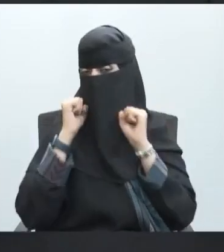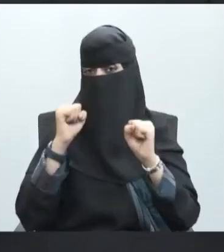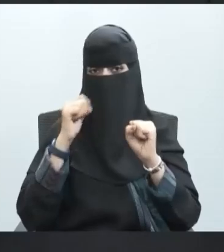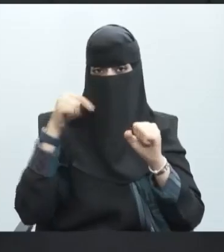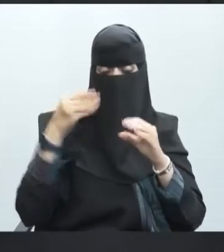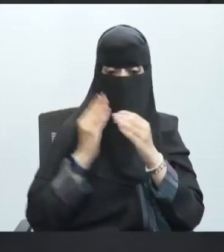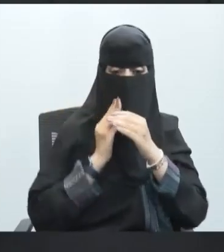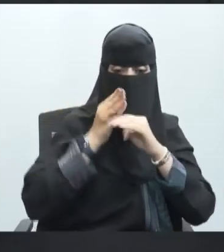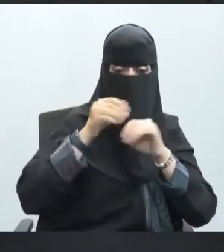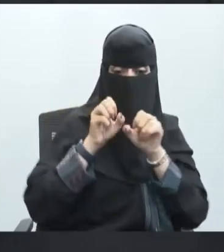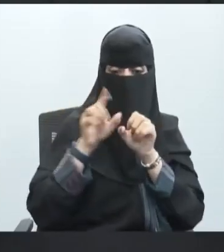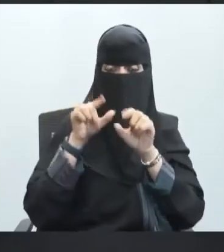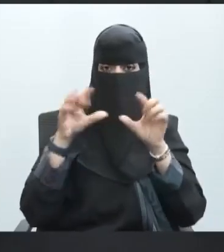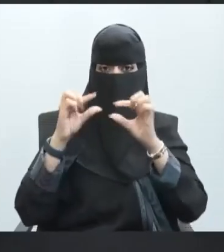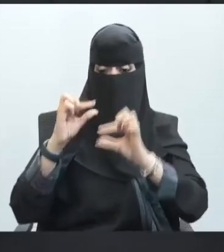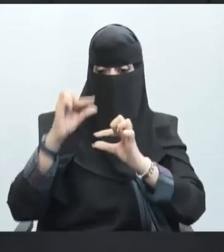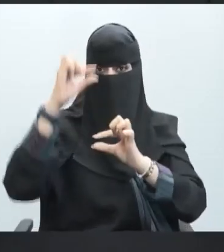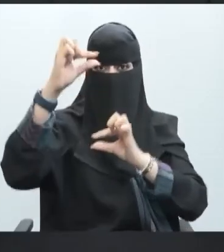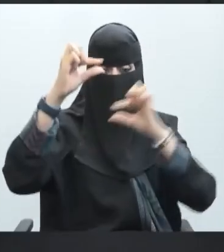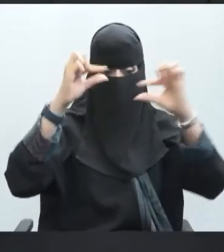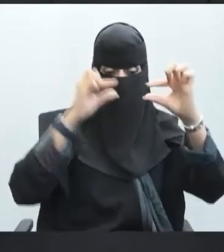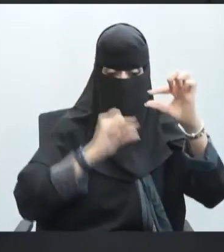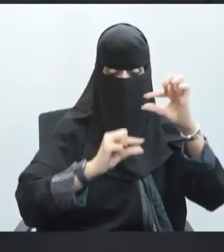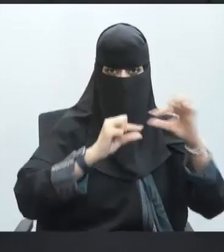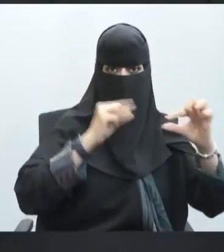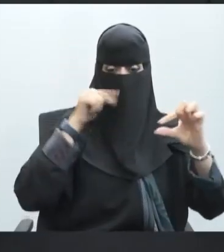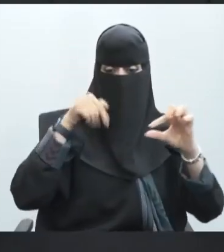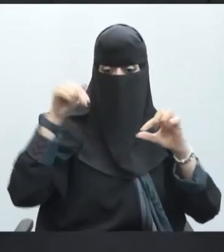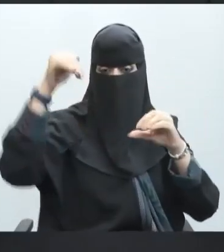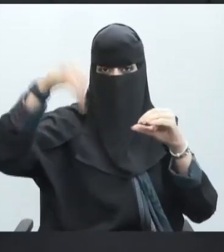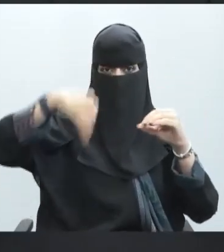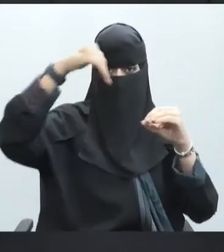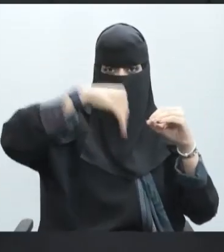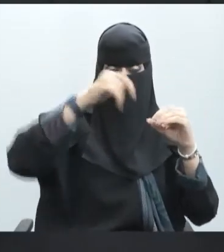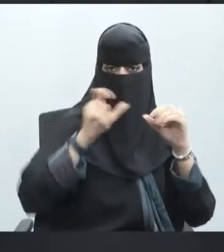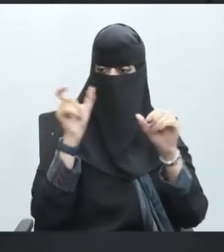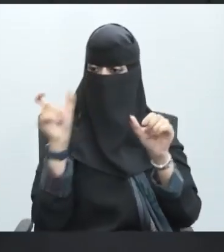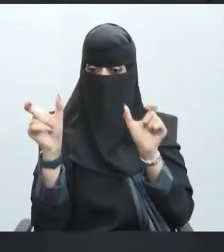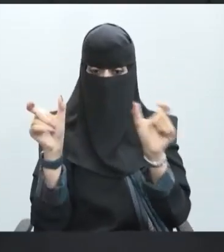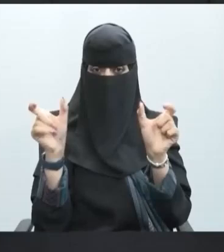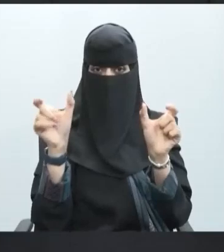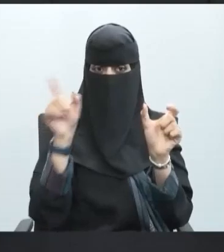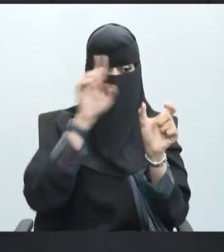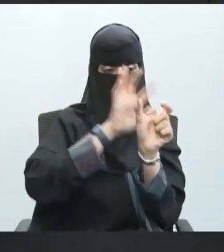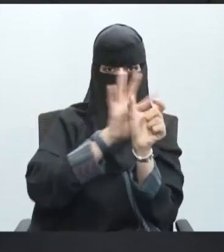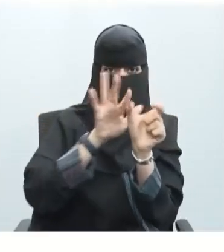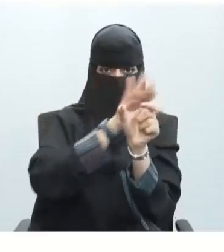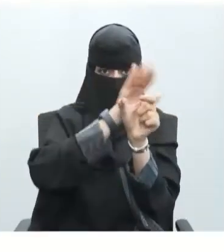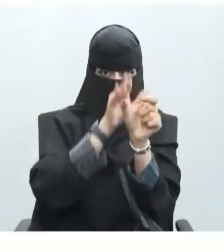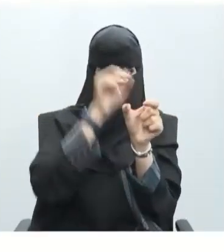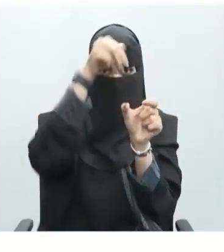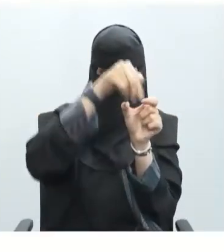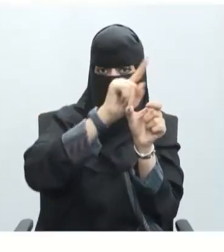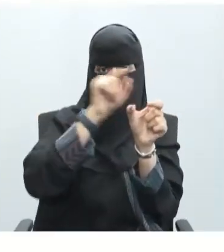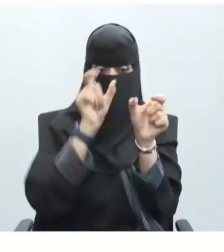والبوتاسيوم تنتشر من خلال هذه التقاطعات تدخل من خلال هذه الاختناقات داخل هذا المحور